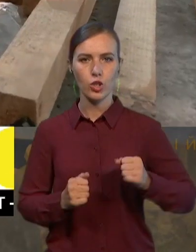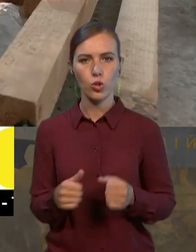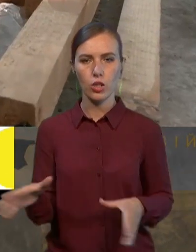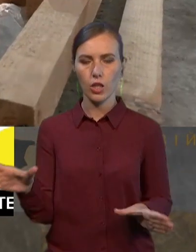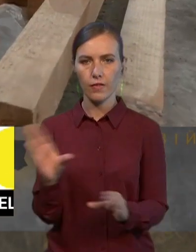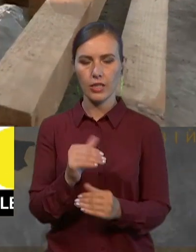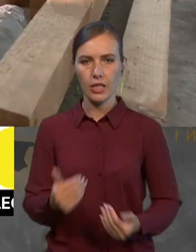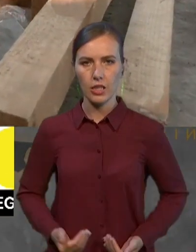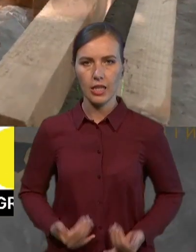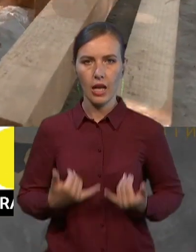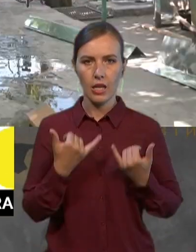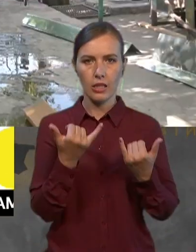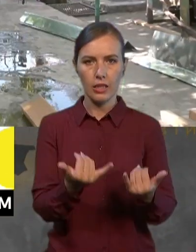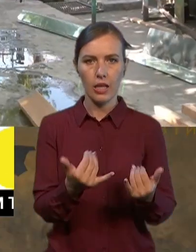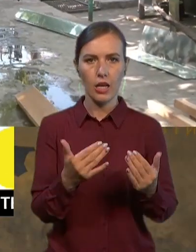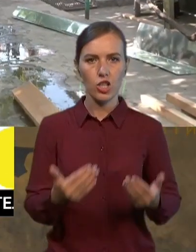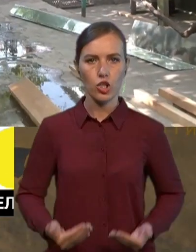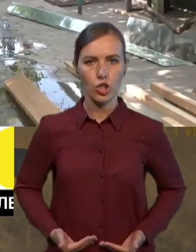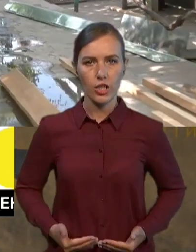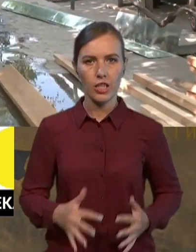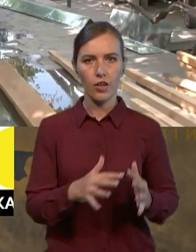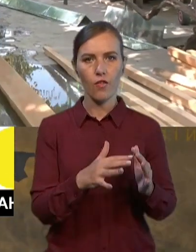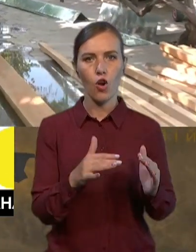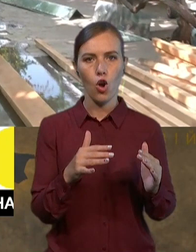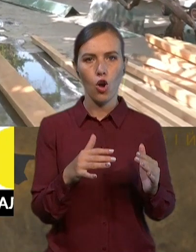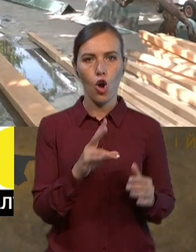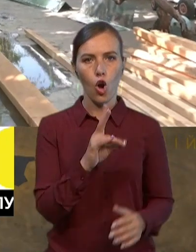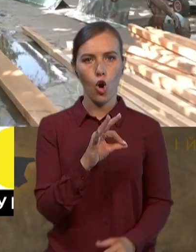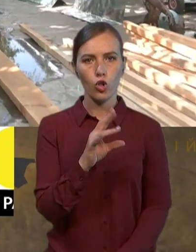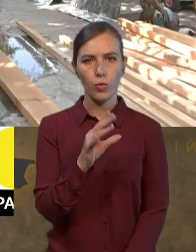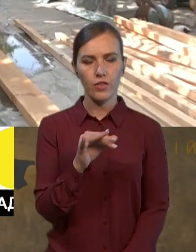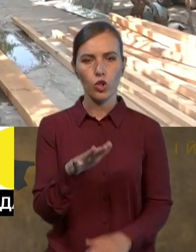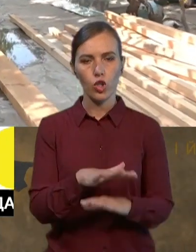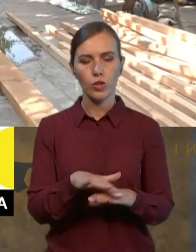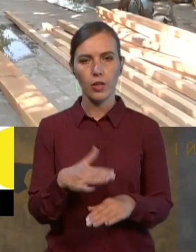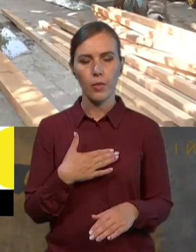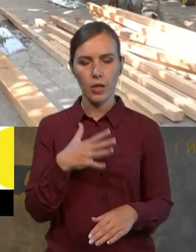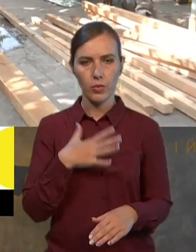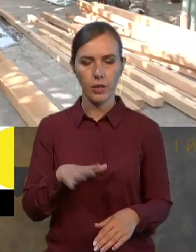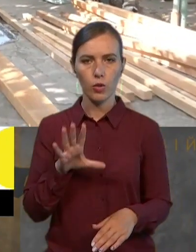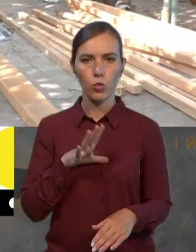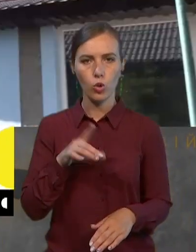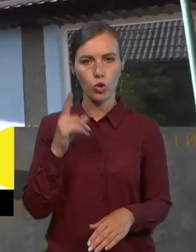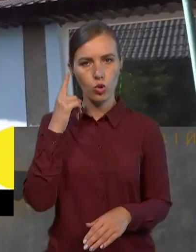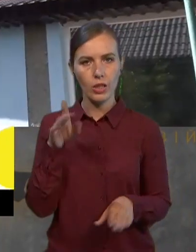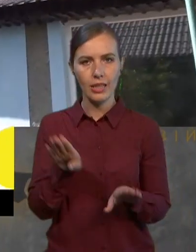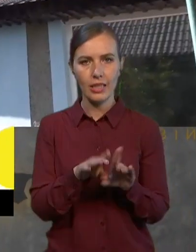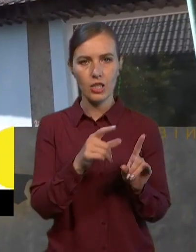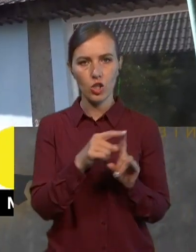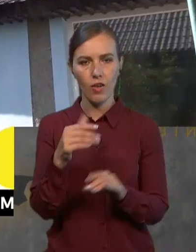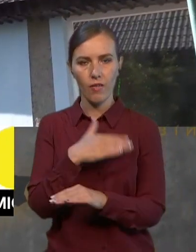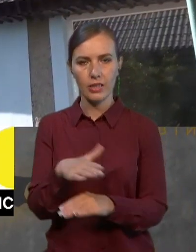жителів Кочубеївської громади. І мені приємно було чути такі теплі слова в адресу саме наших